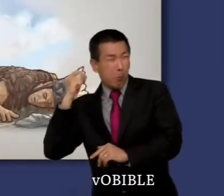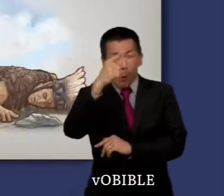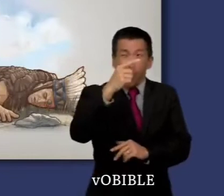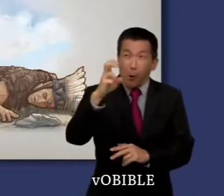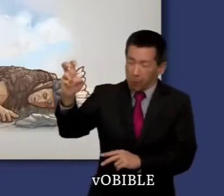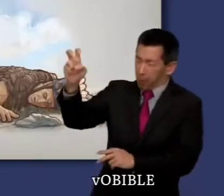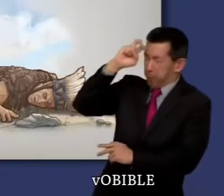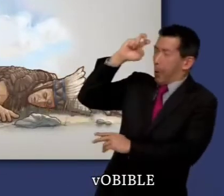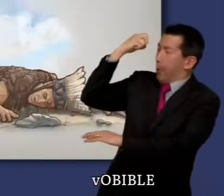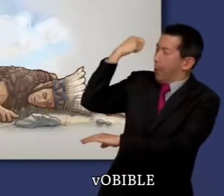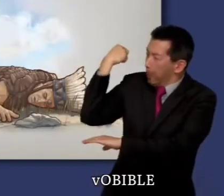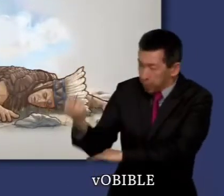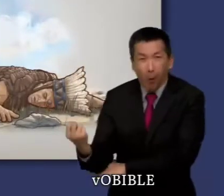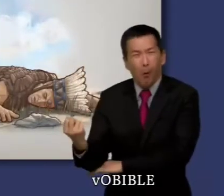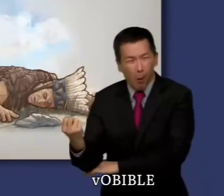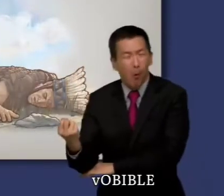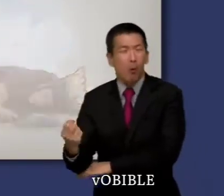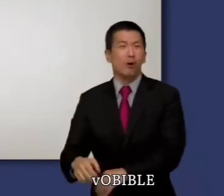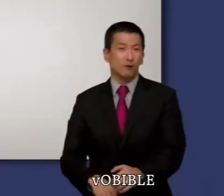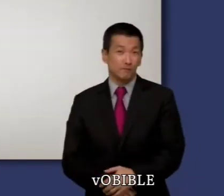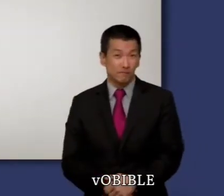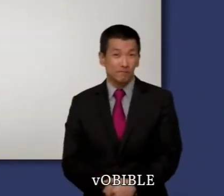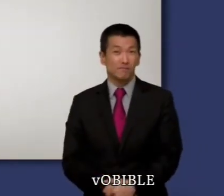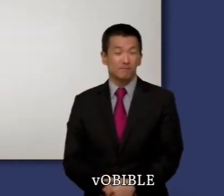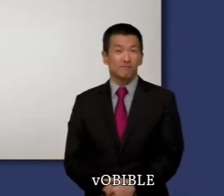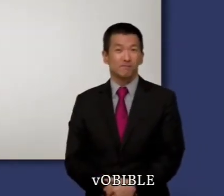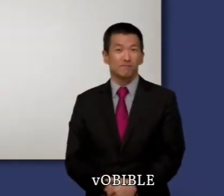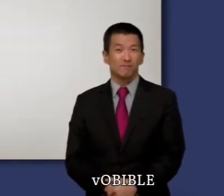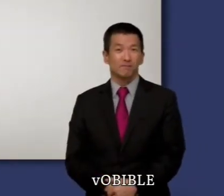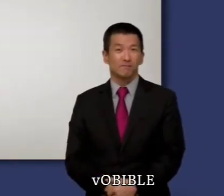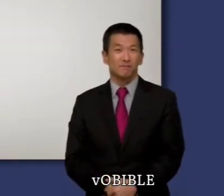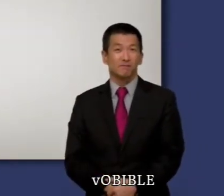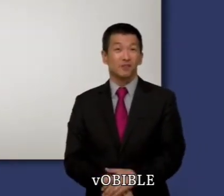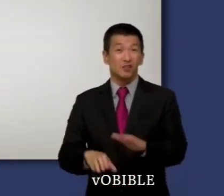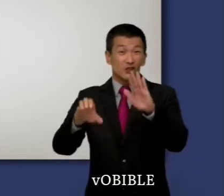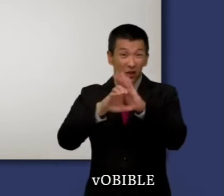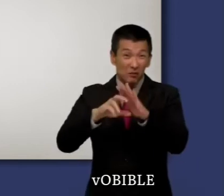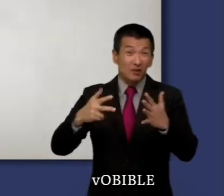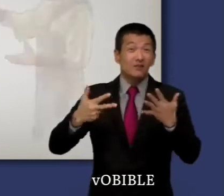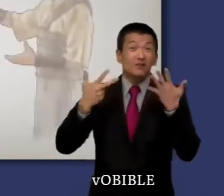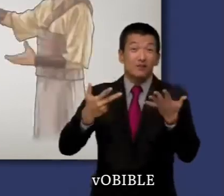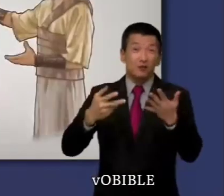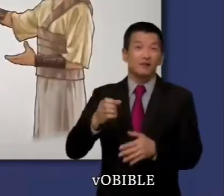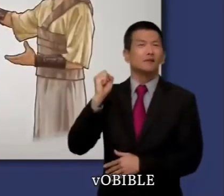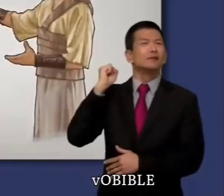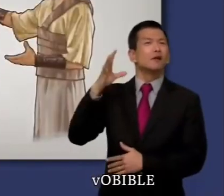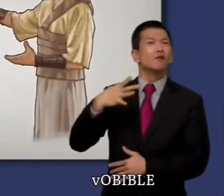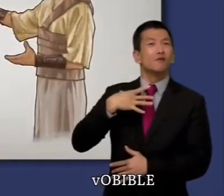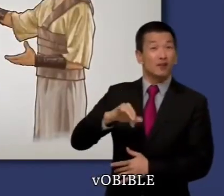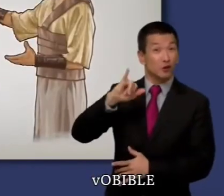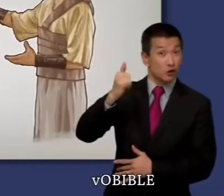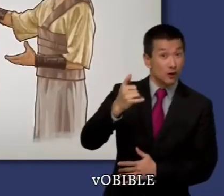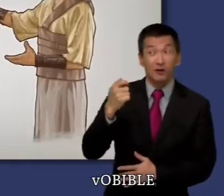le géant Goliath, un guerrier d'élite des Philistins. Le chapitre 18 raconte le début d'une amitié de